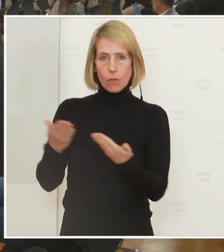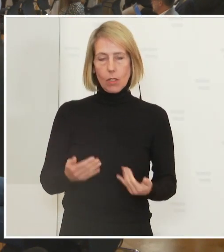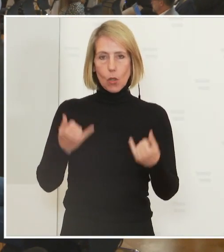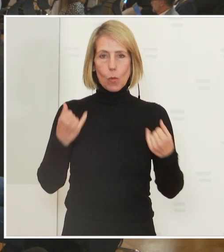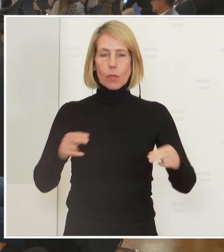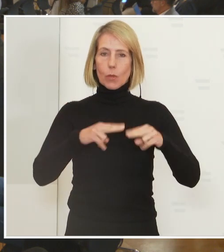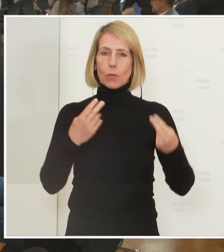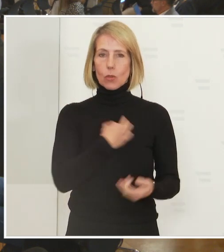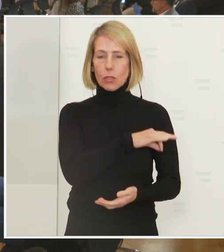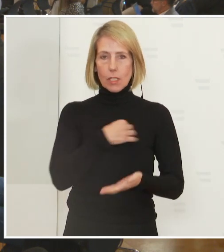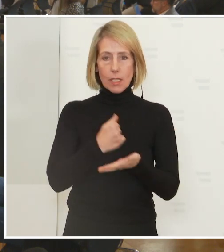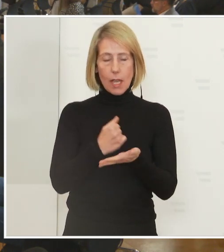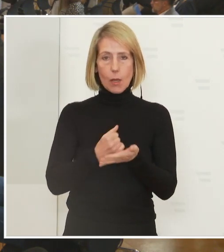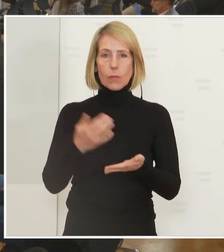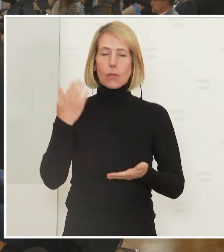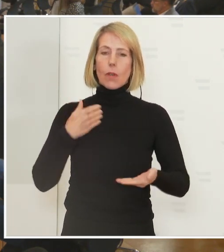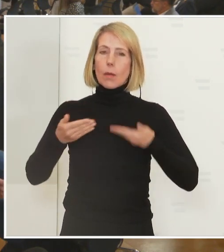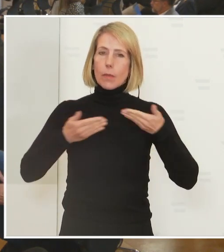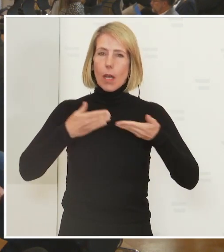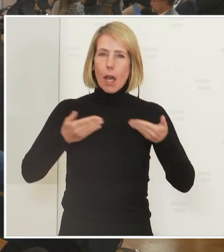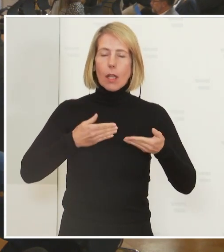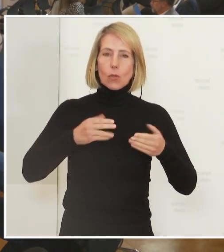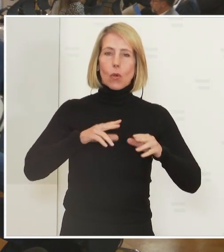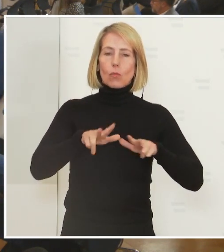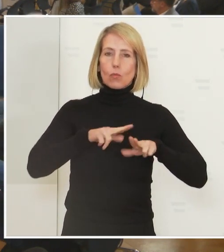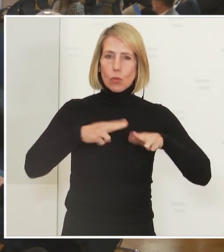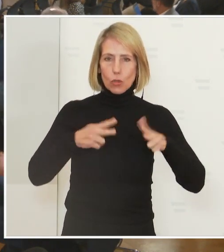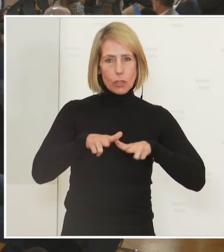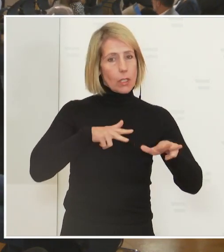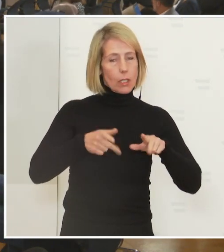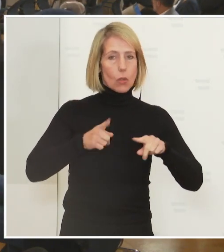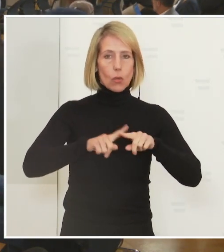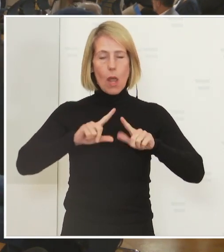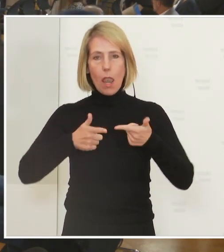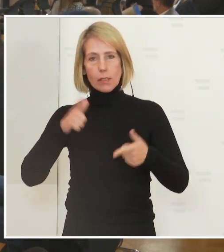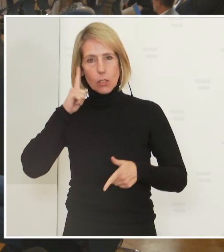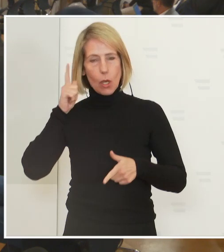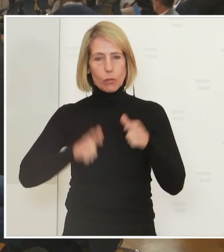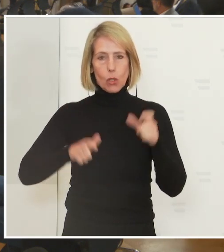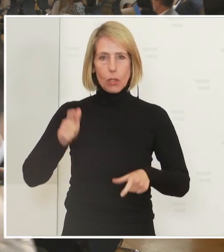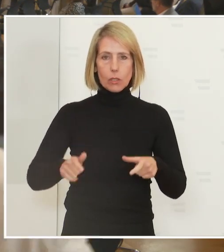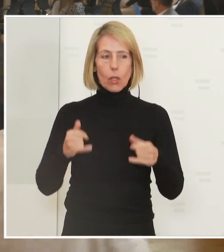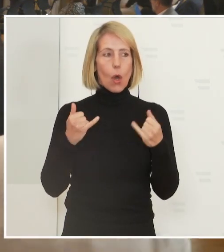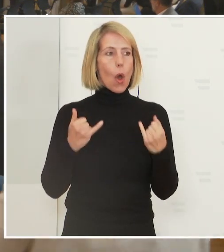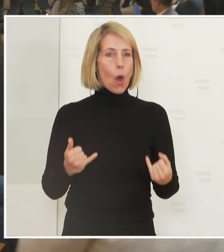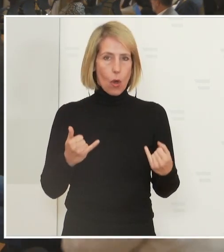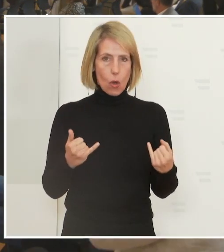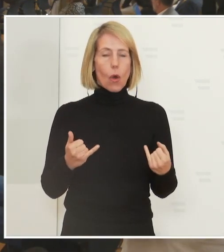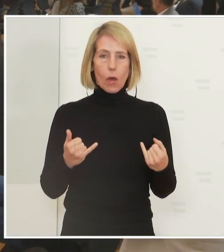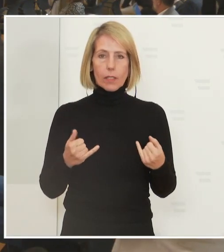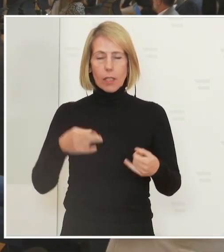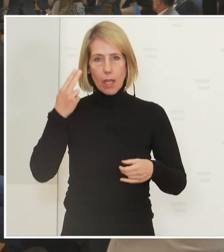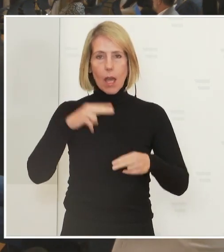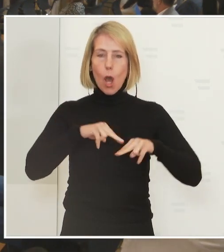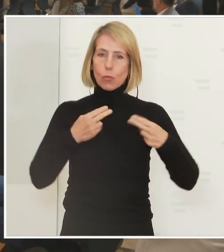Nach den Beratungen der Bundesregierung mit den Landeshauptleuten, heute Ihre Fragen werden beantwortet. Bundeskanzler Schallenberg,